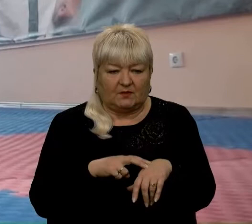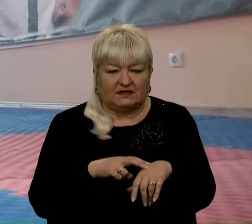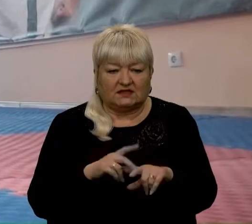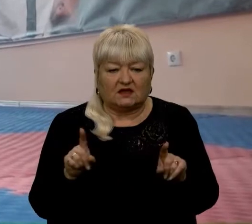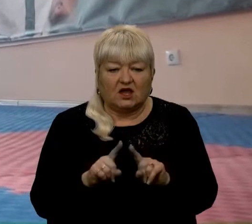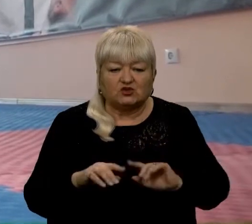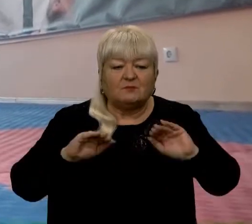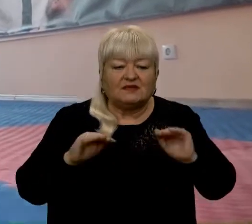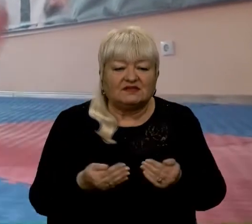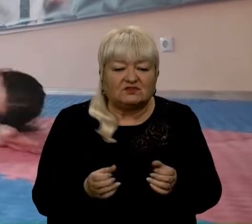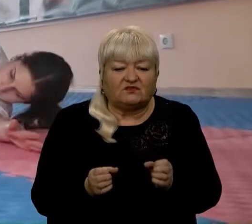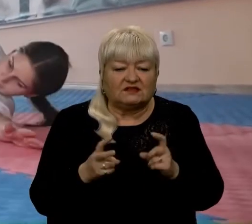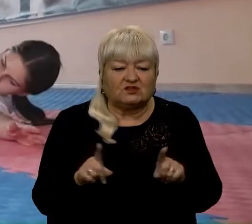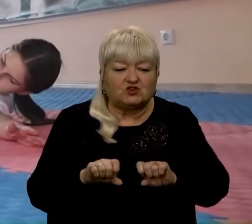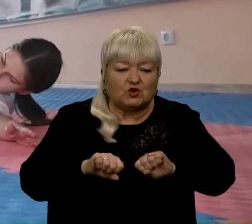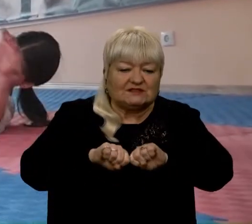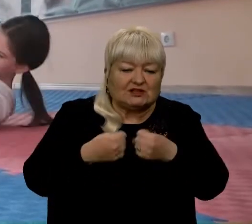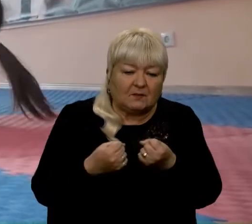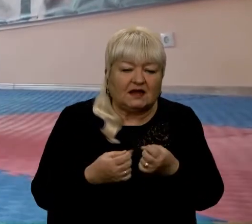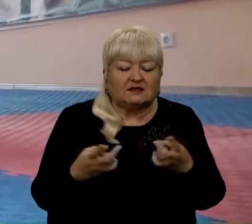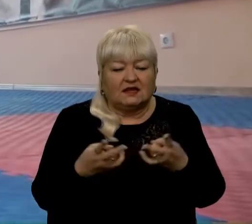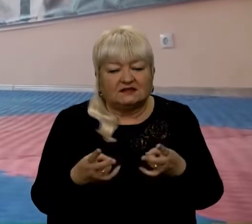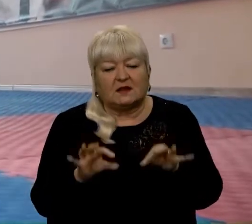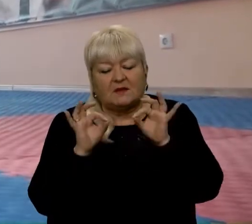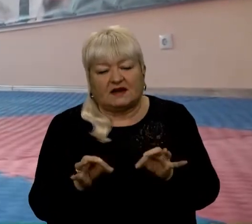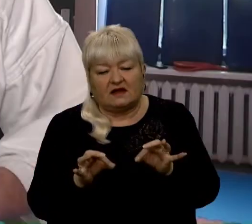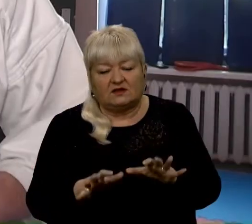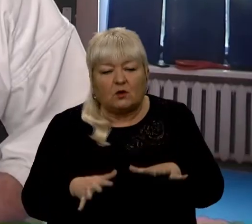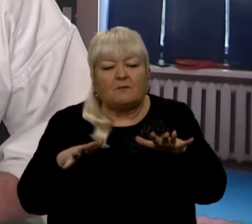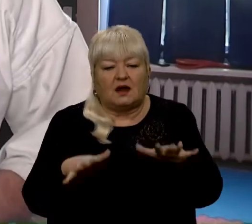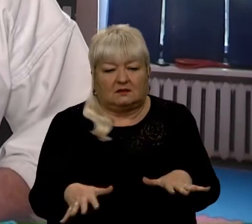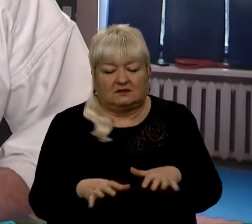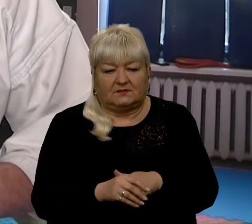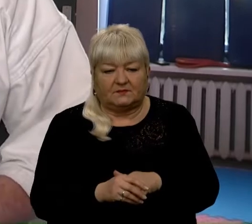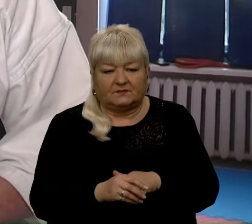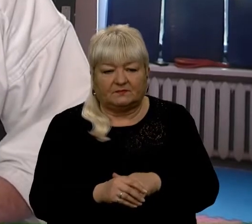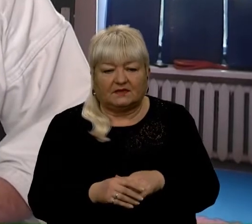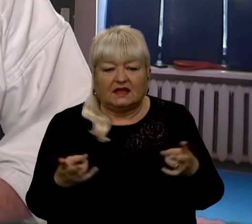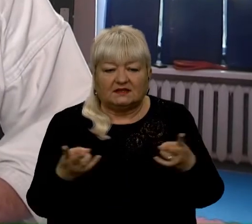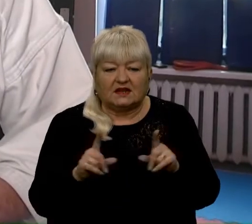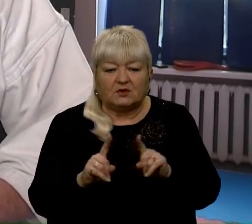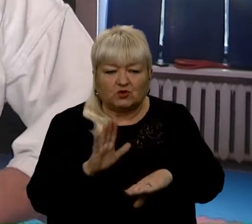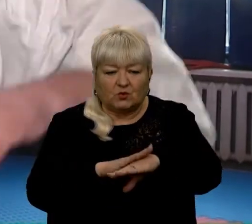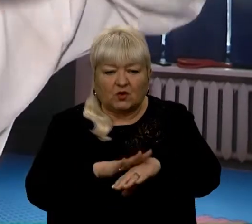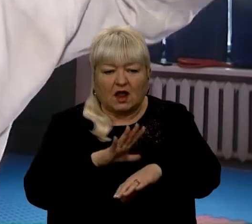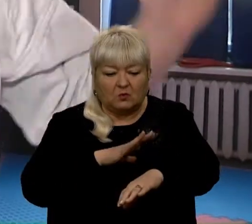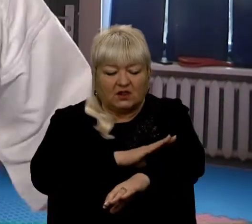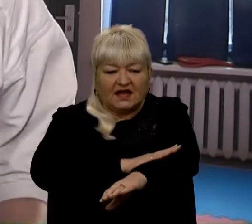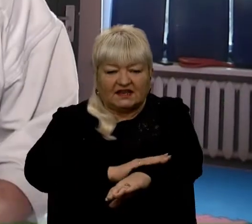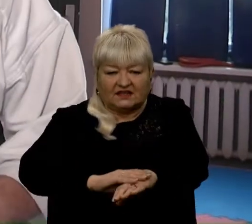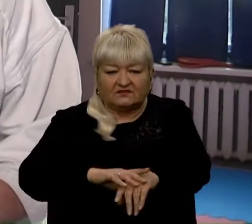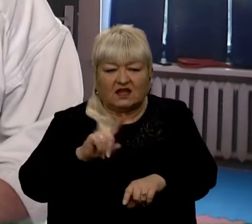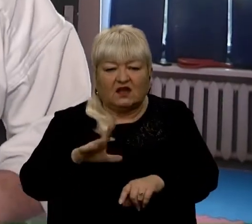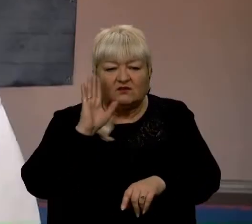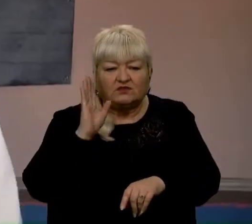мінімізувати ризик щось зламати та підвернути, треба правильно падати. Бажано, щоб рука була рівна. Людина буде її в повітрі